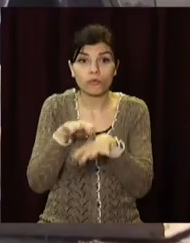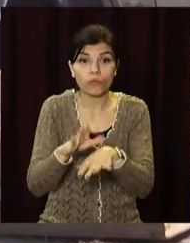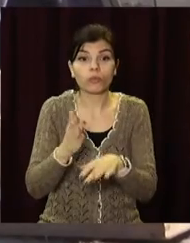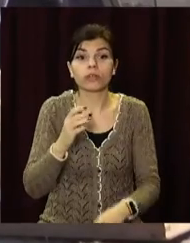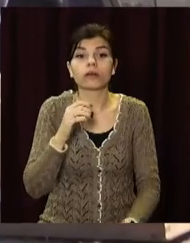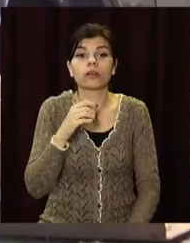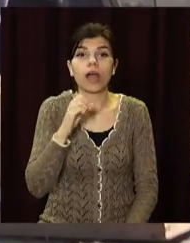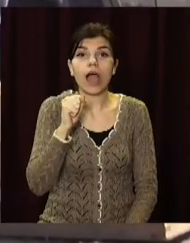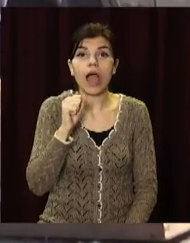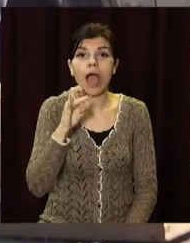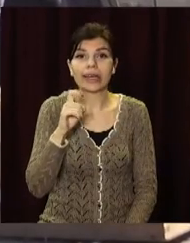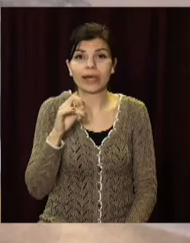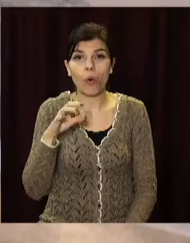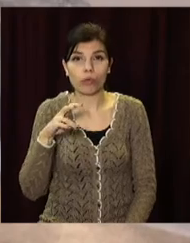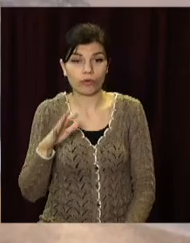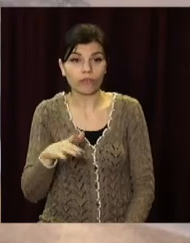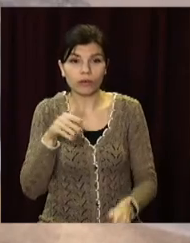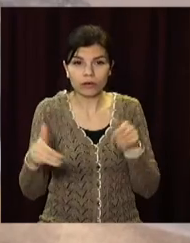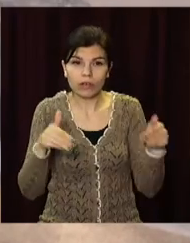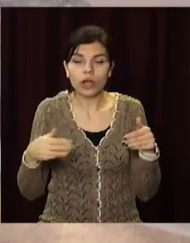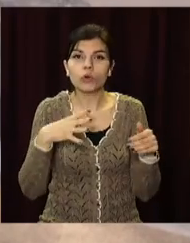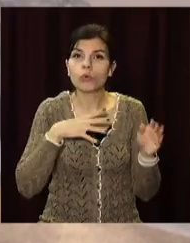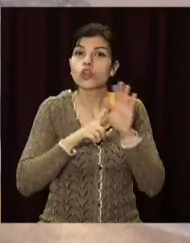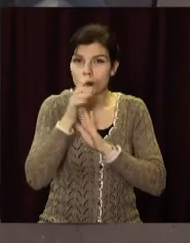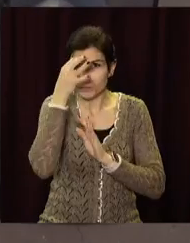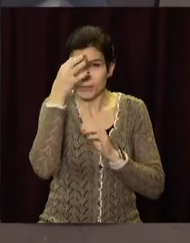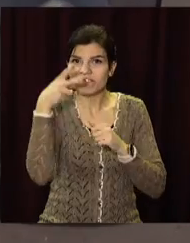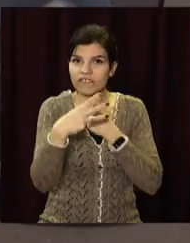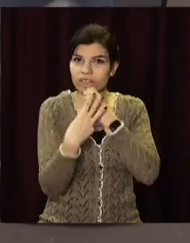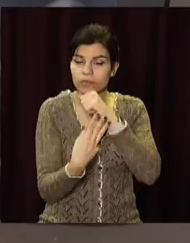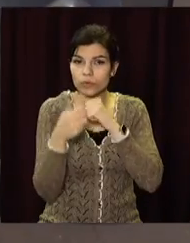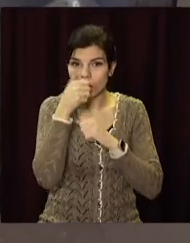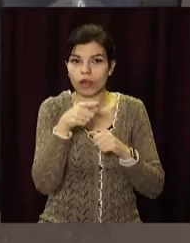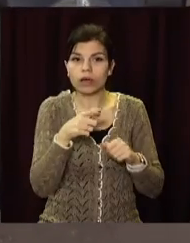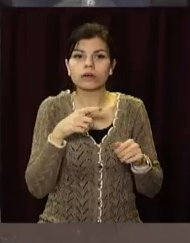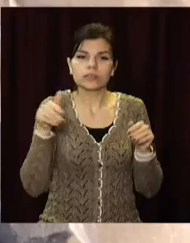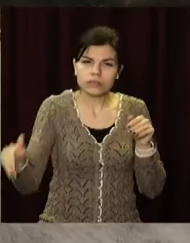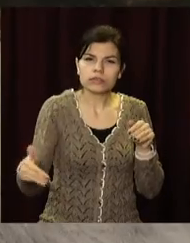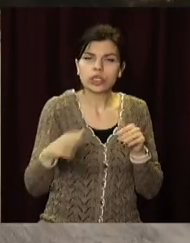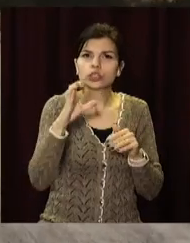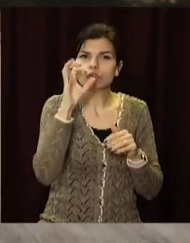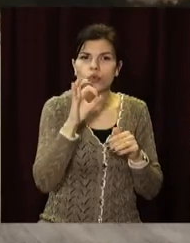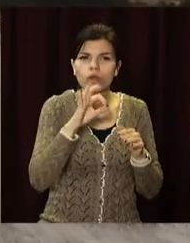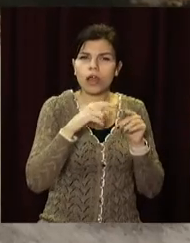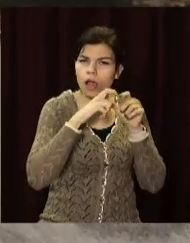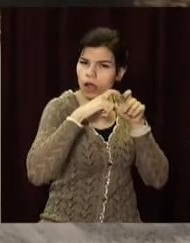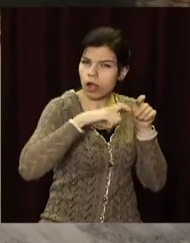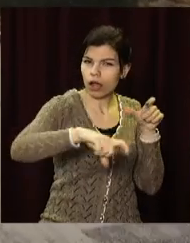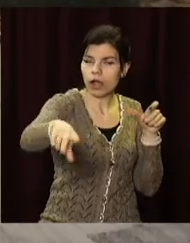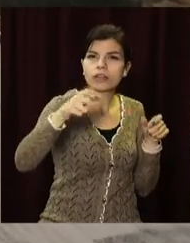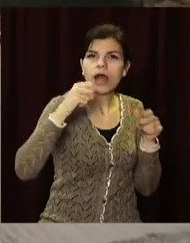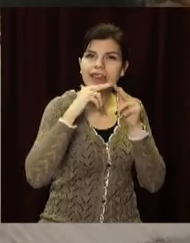будівництво траси Дніпро-Решетилівка розпочалося у 2018 році. Її прокладають з нуля. Довжина магістралі на